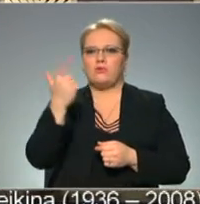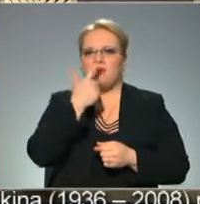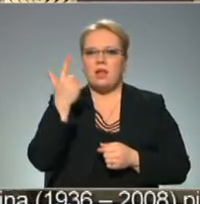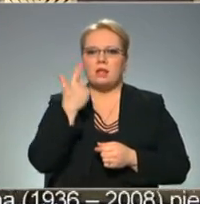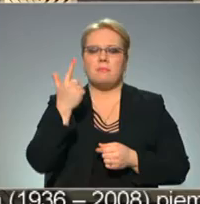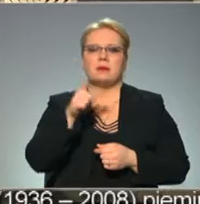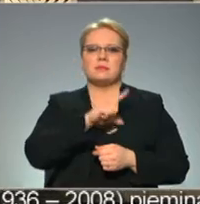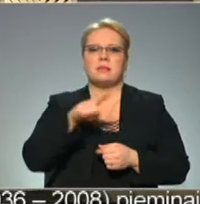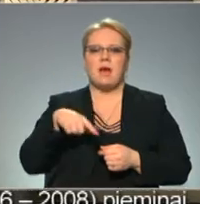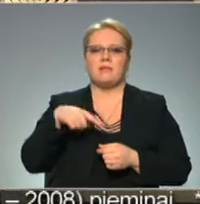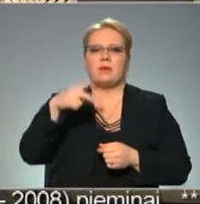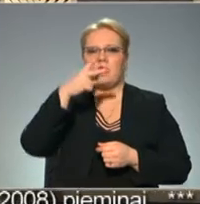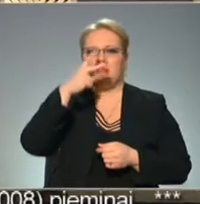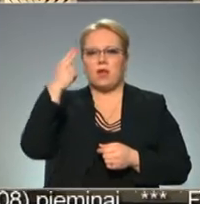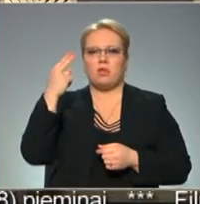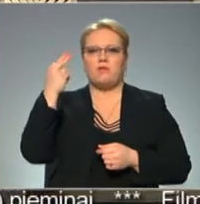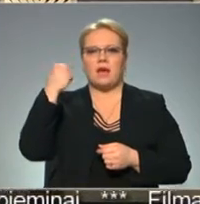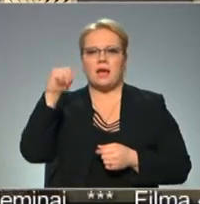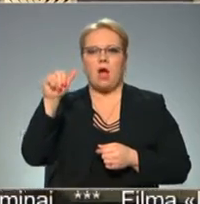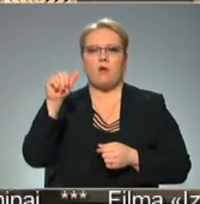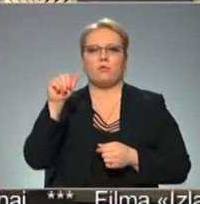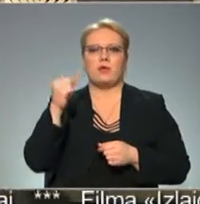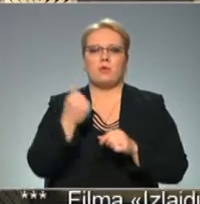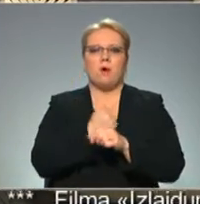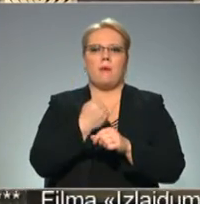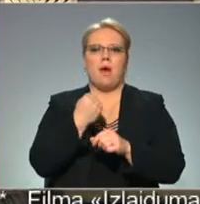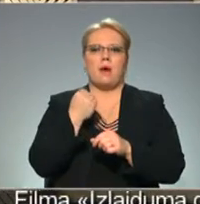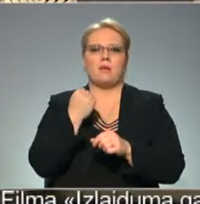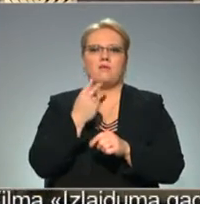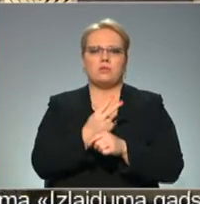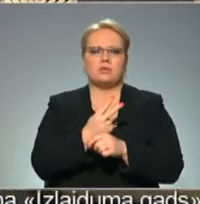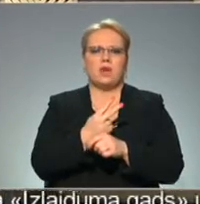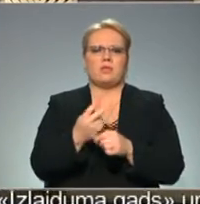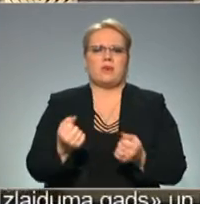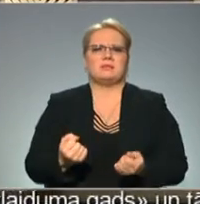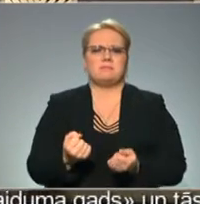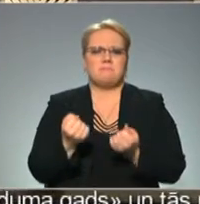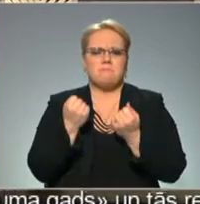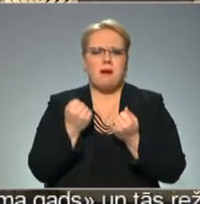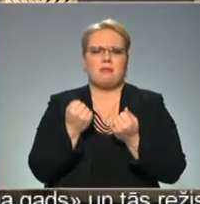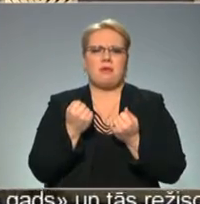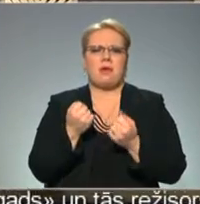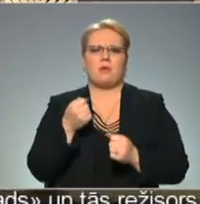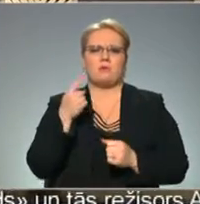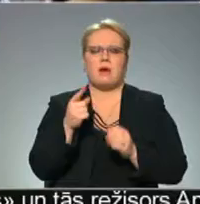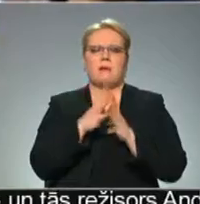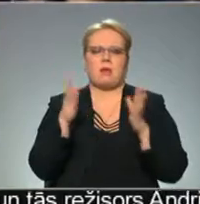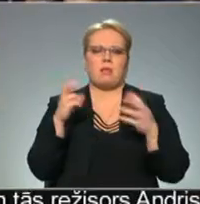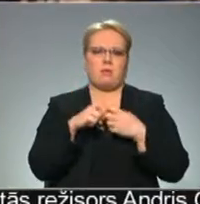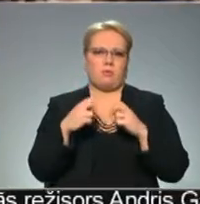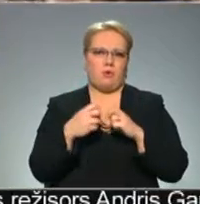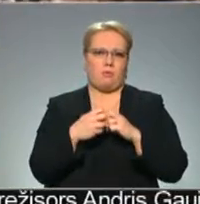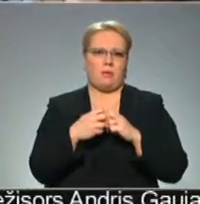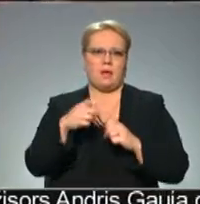Latvijas, Lietu un Igaunijas funkcionēja tik smagnēji. Tā ir liela problēma.